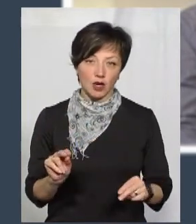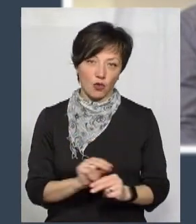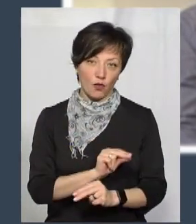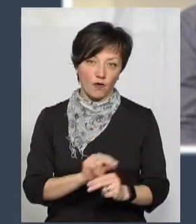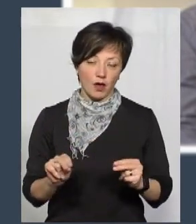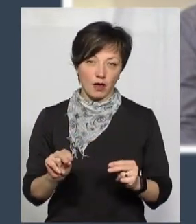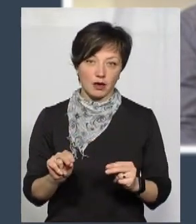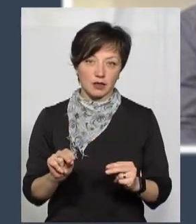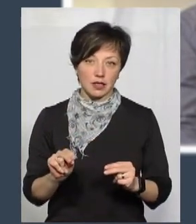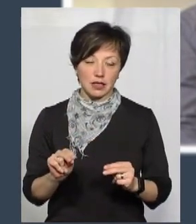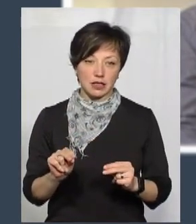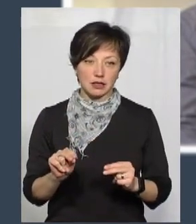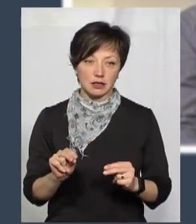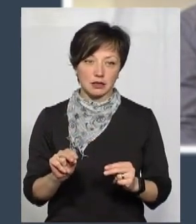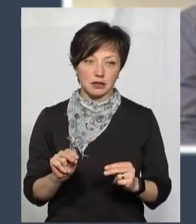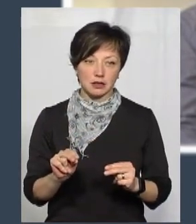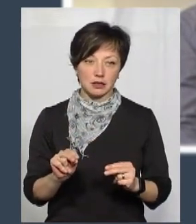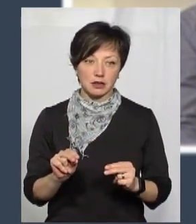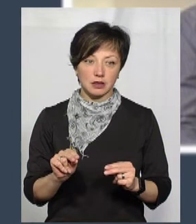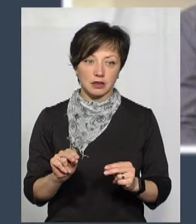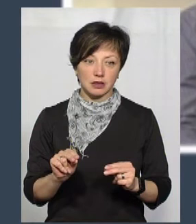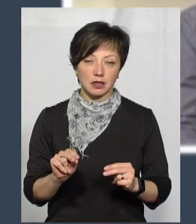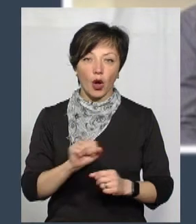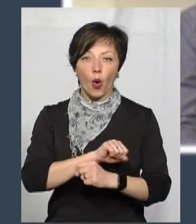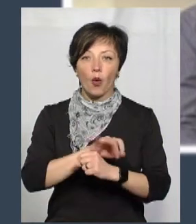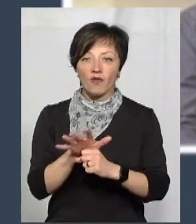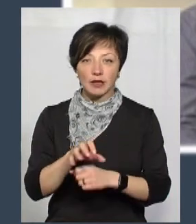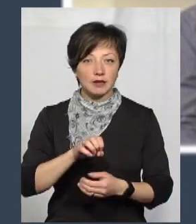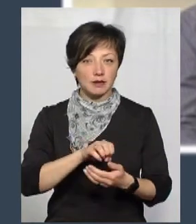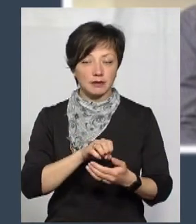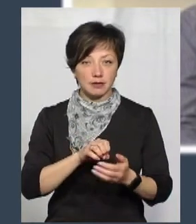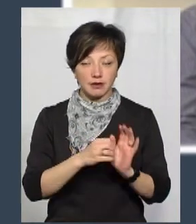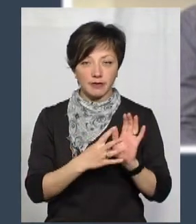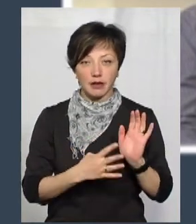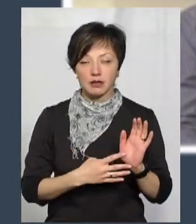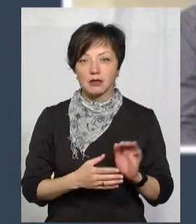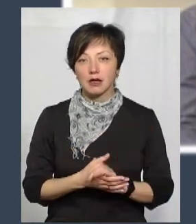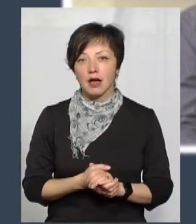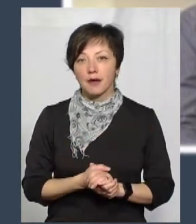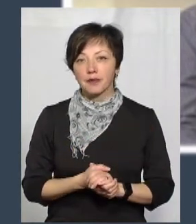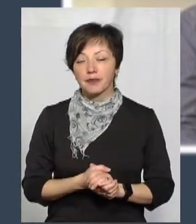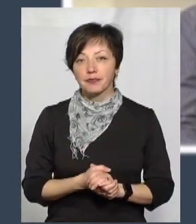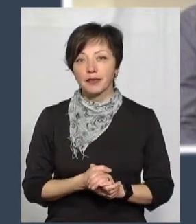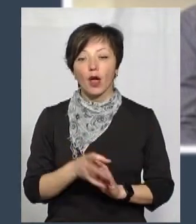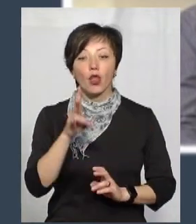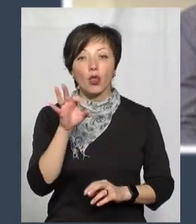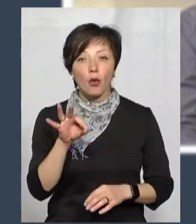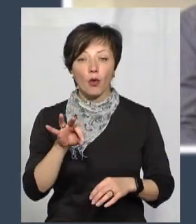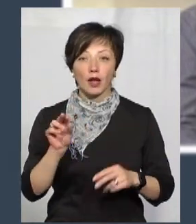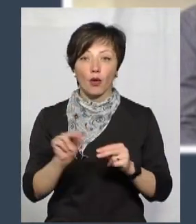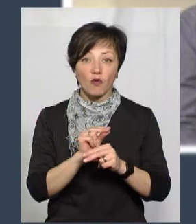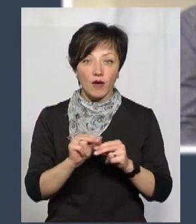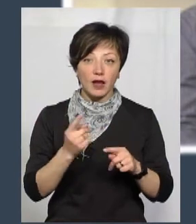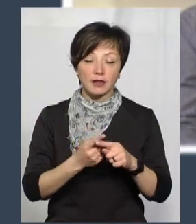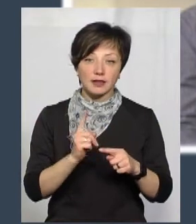COVID-19. Але для лікування COVID-19,